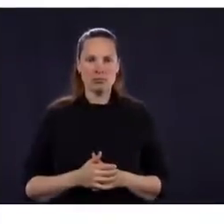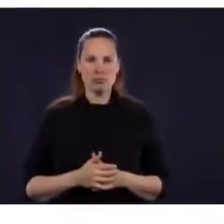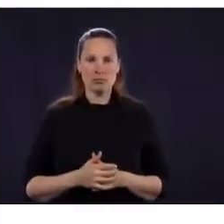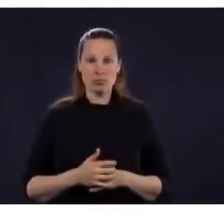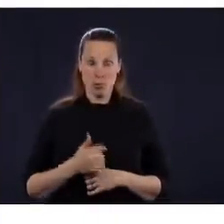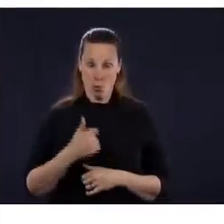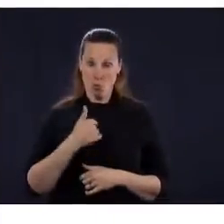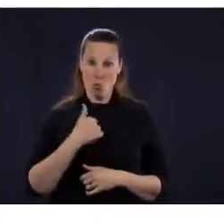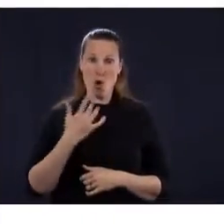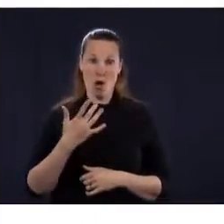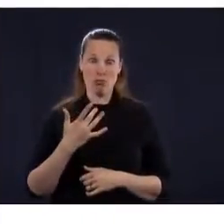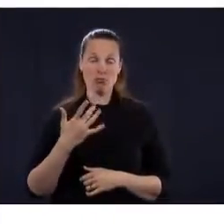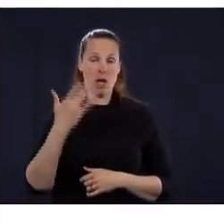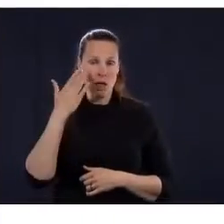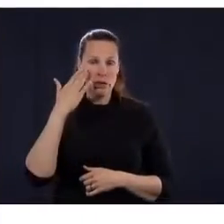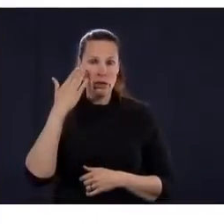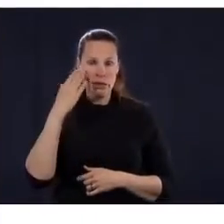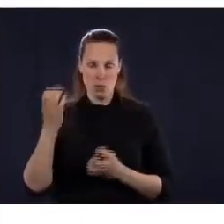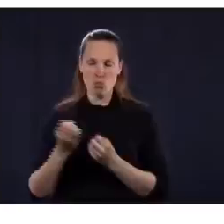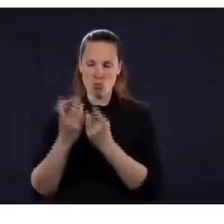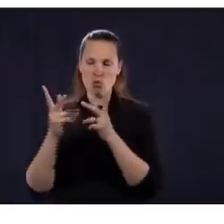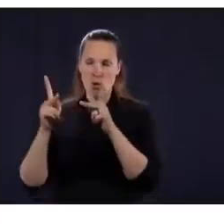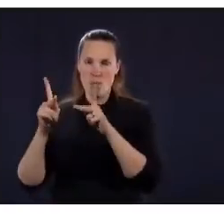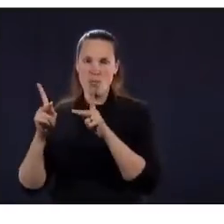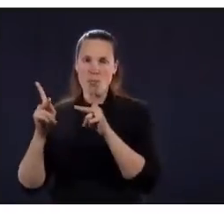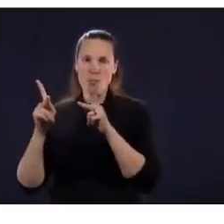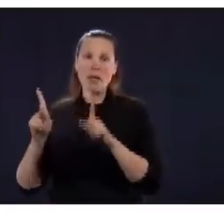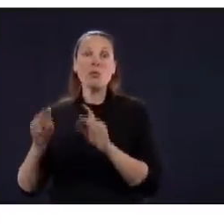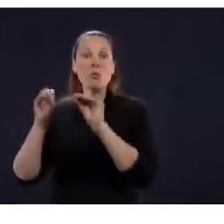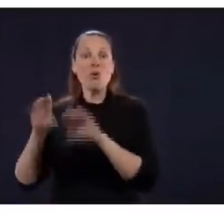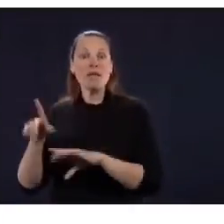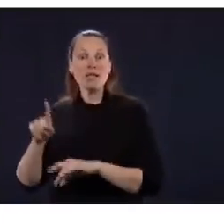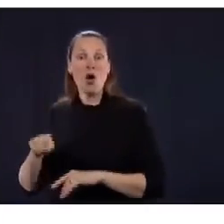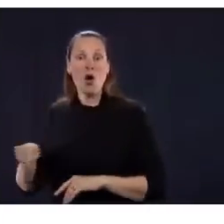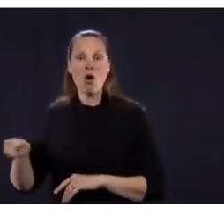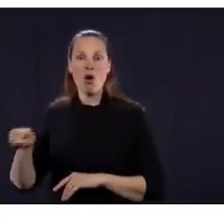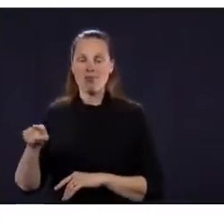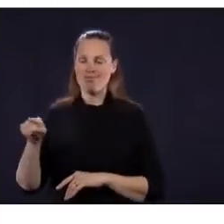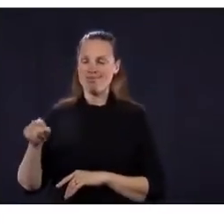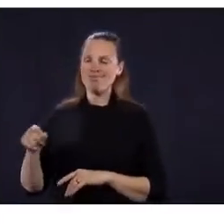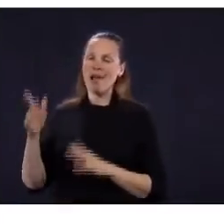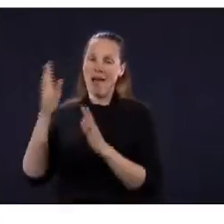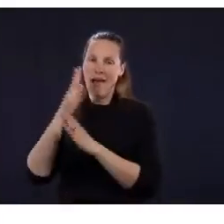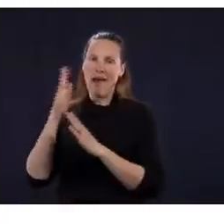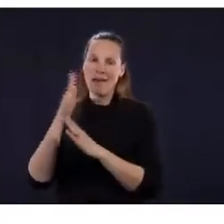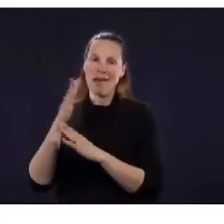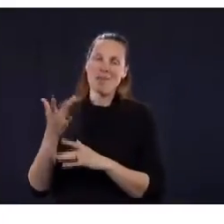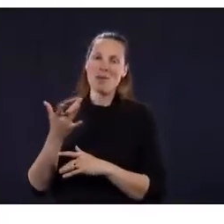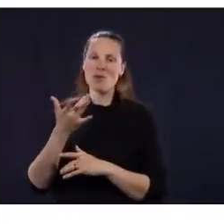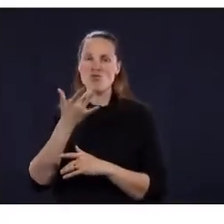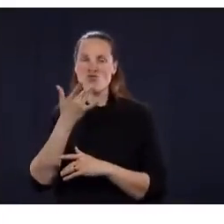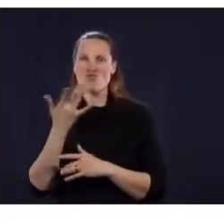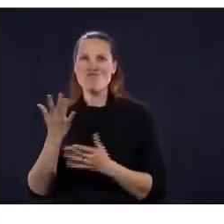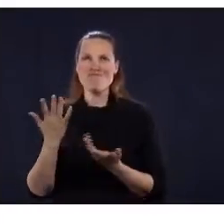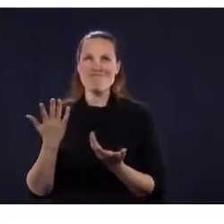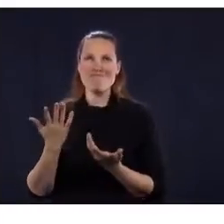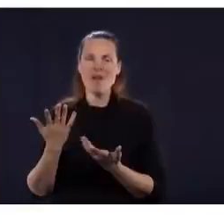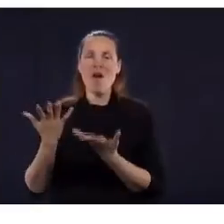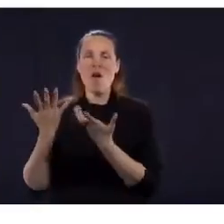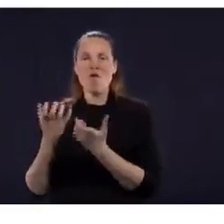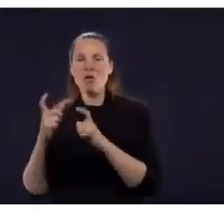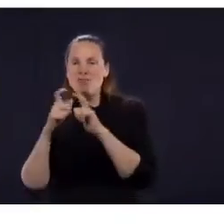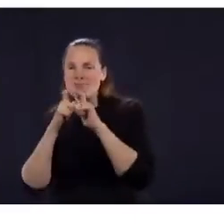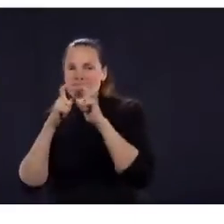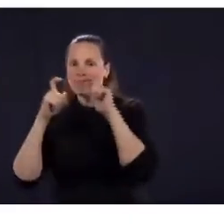Donc, on va permettre aux enseignants qui veulent porter un couvre-visage de porter un couvre-visage. L